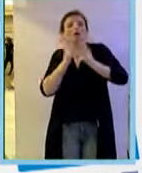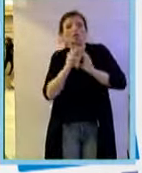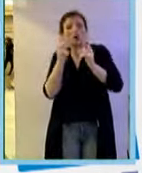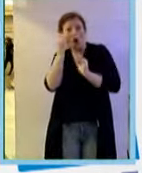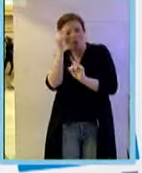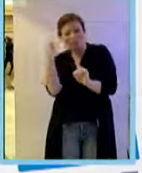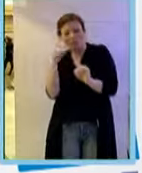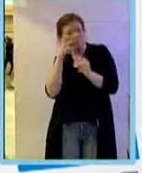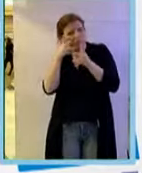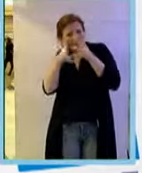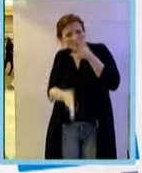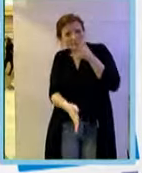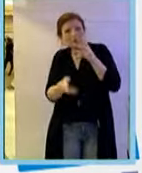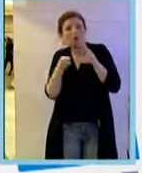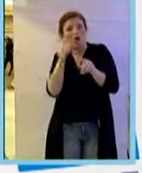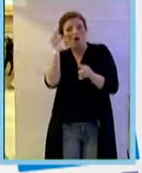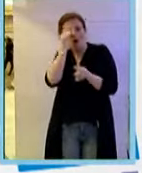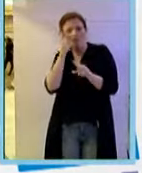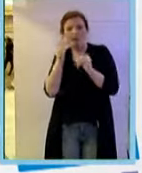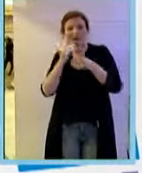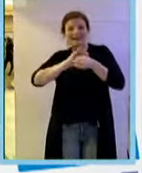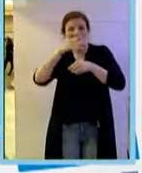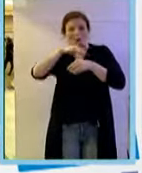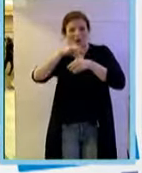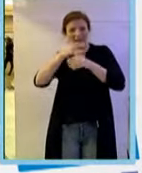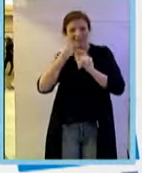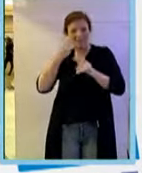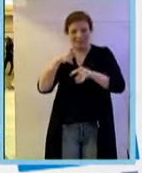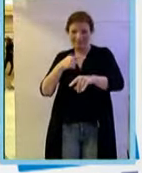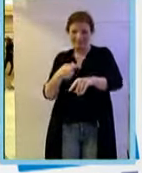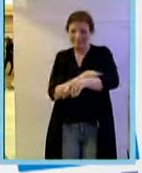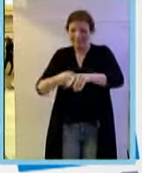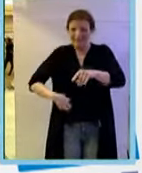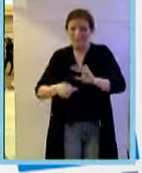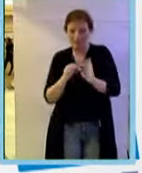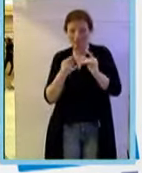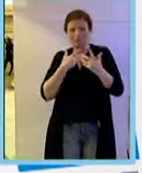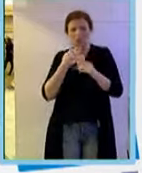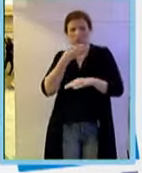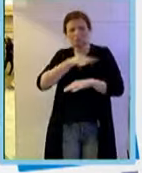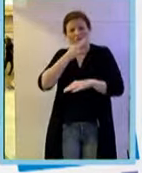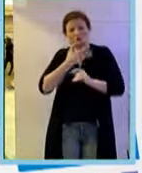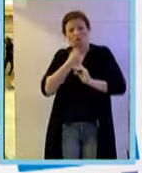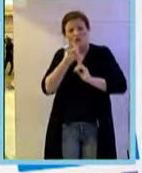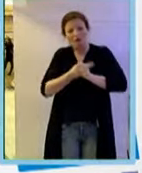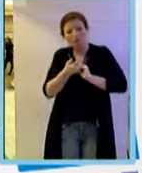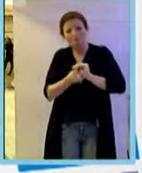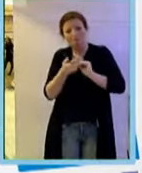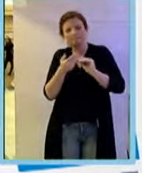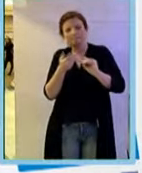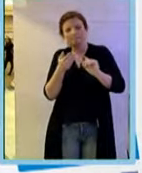profonda che ho osservato che nella retinopatia diabetica frequentemente accompagnata da rubiosi